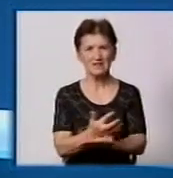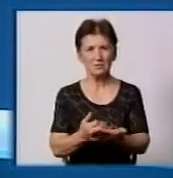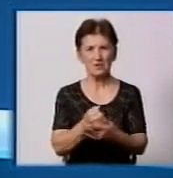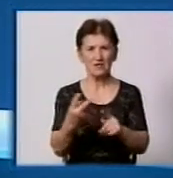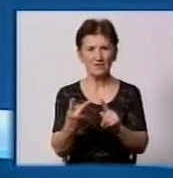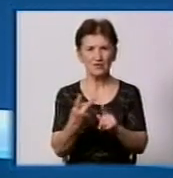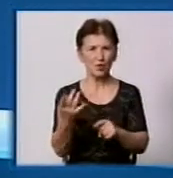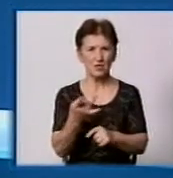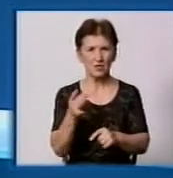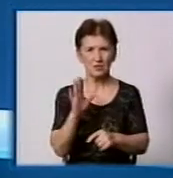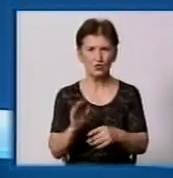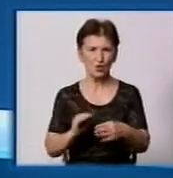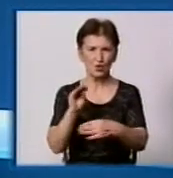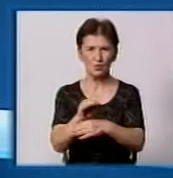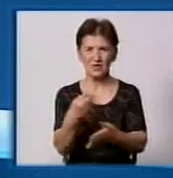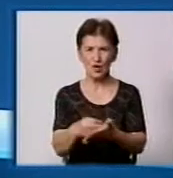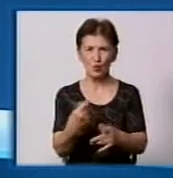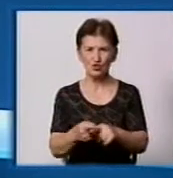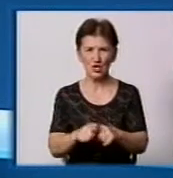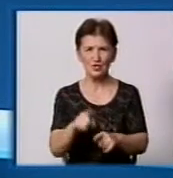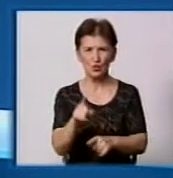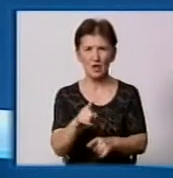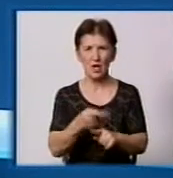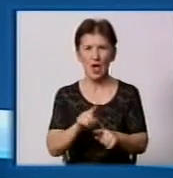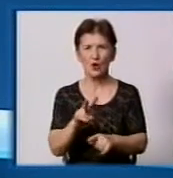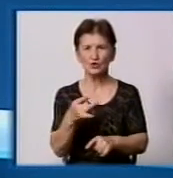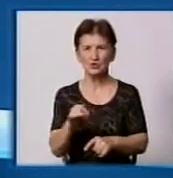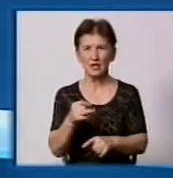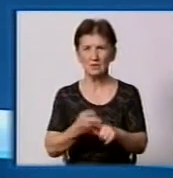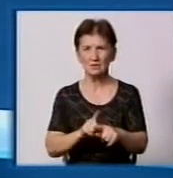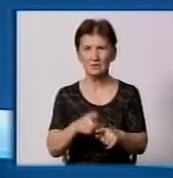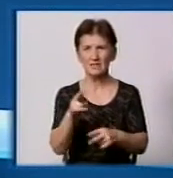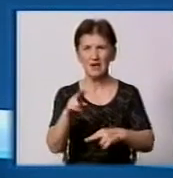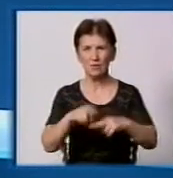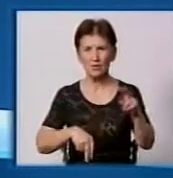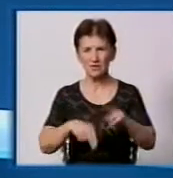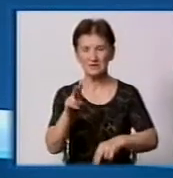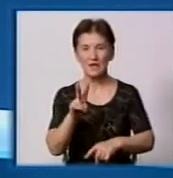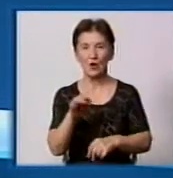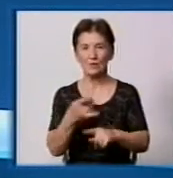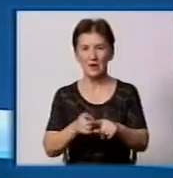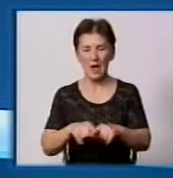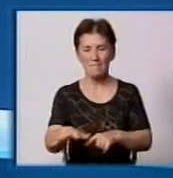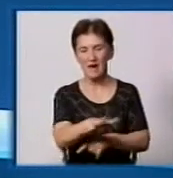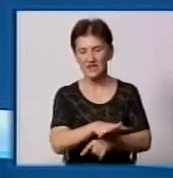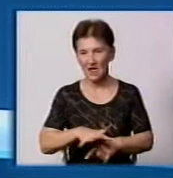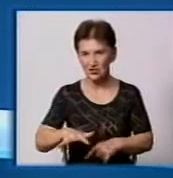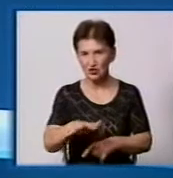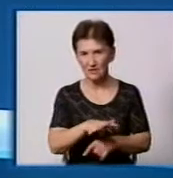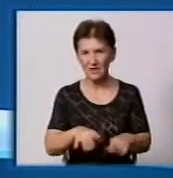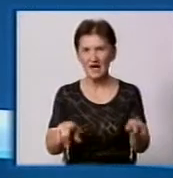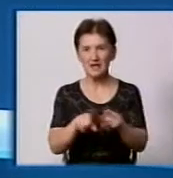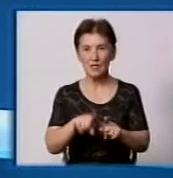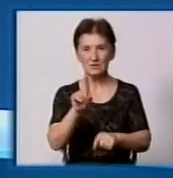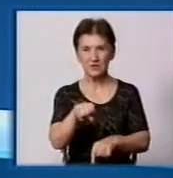дасть змогу залучити додаткові кошти, які ТОВ «Екостайл» планує використати для будівництва і облаштування контейнерних майданчиків, тим самим